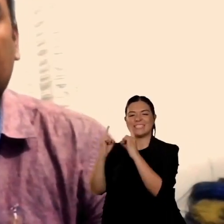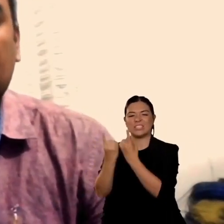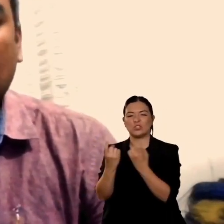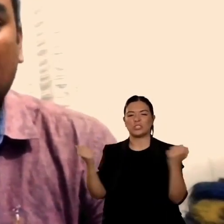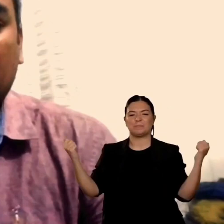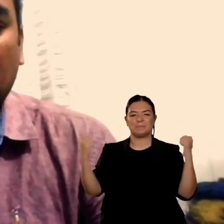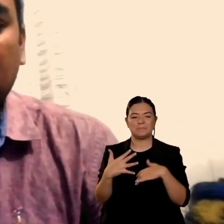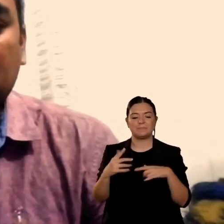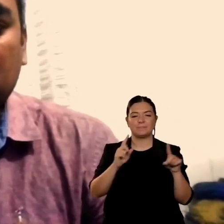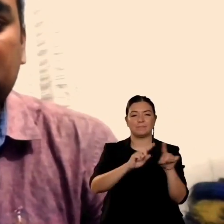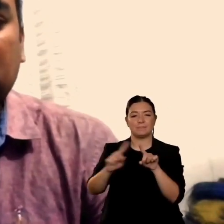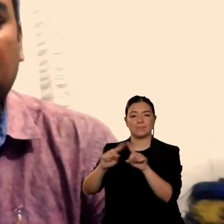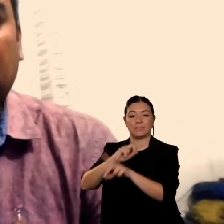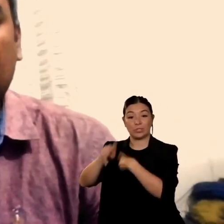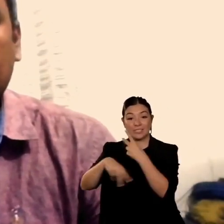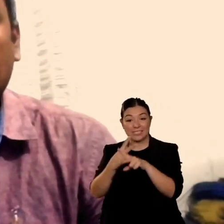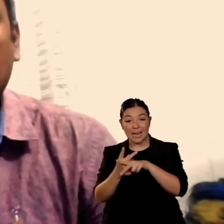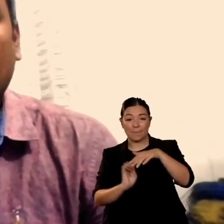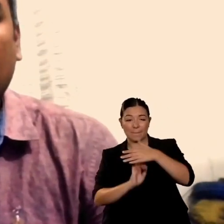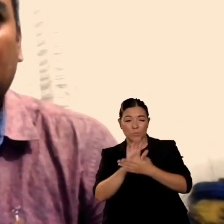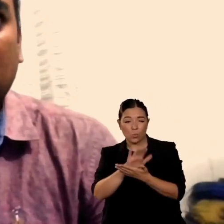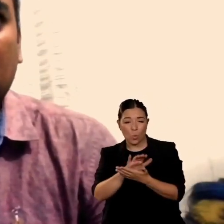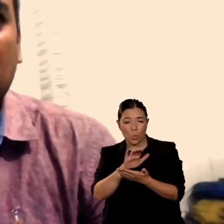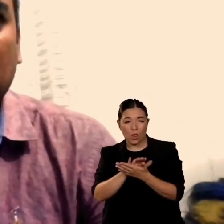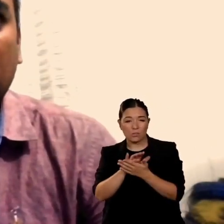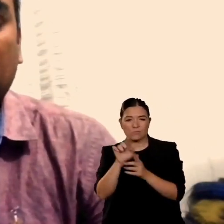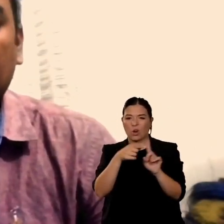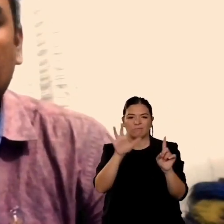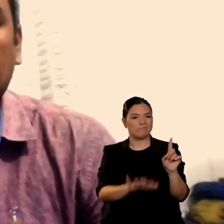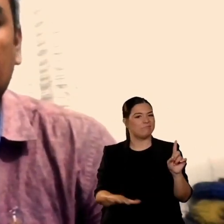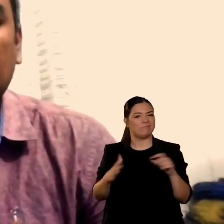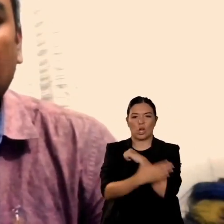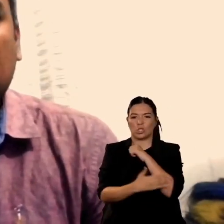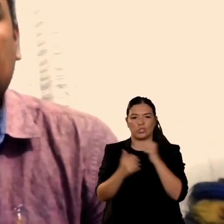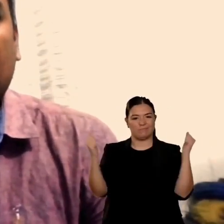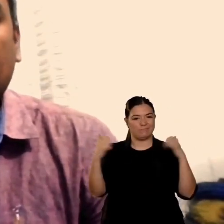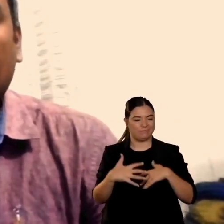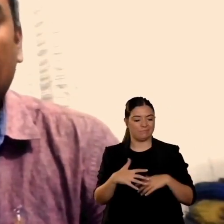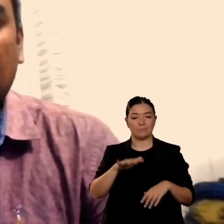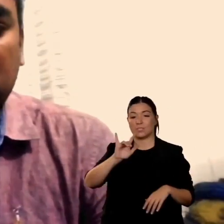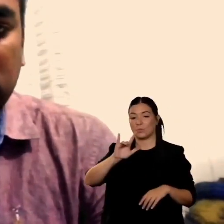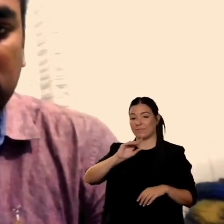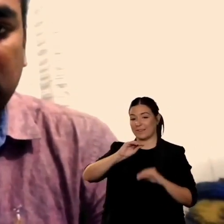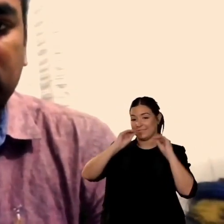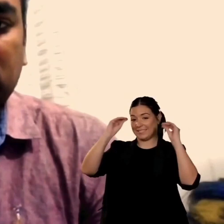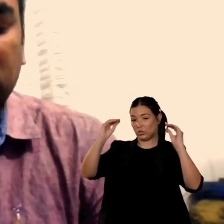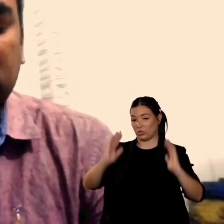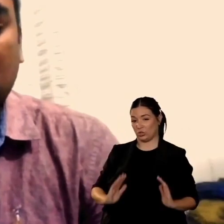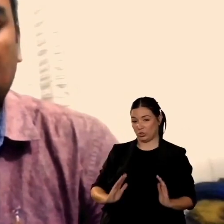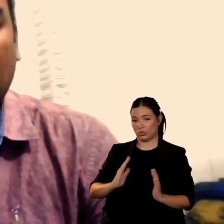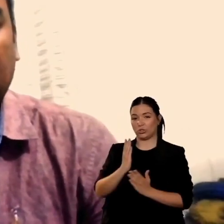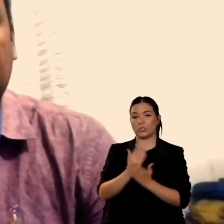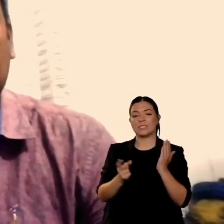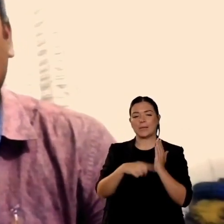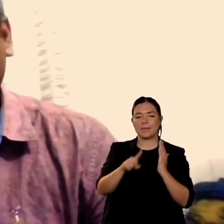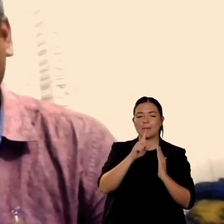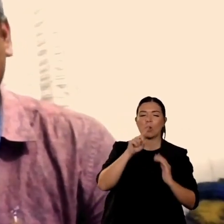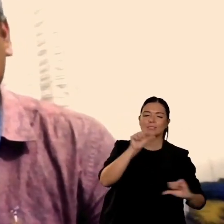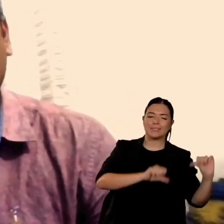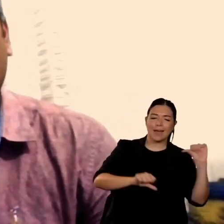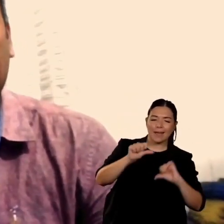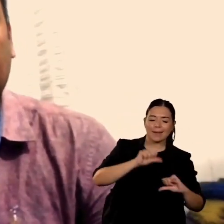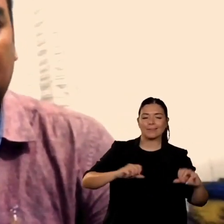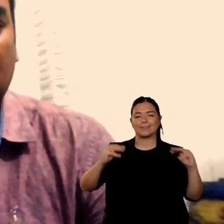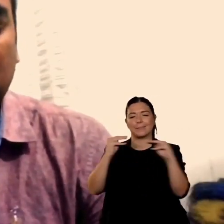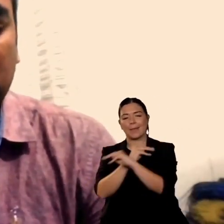e alcune scuole in particolare tutti molto responsabili di poter insegnare questo corso e tutti